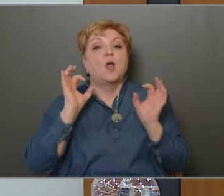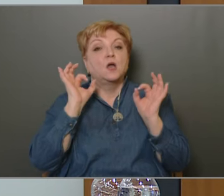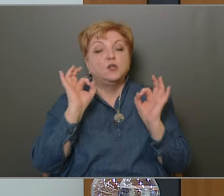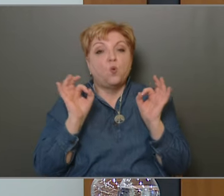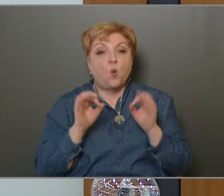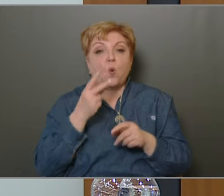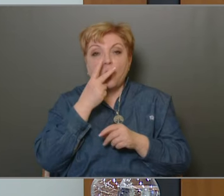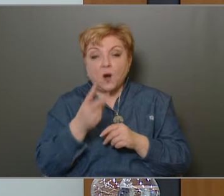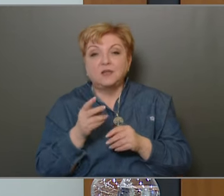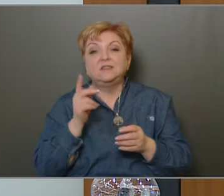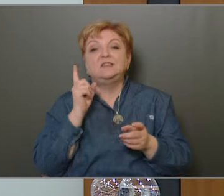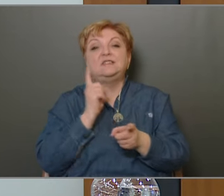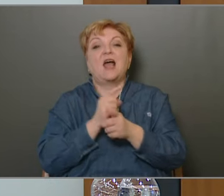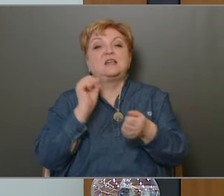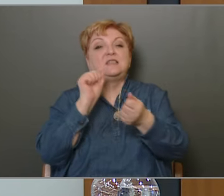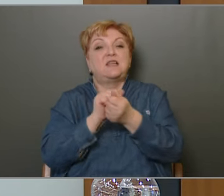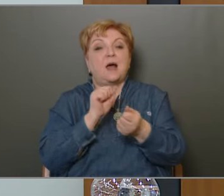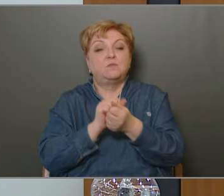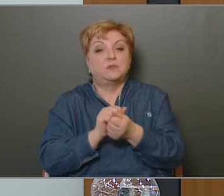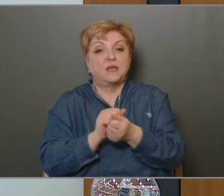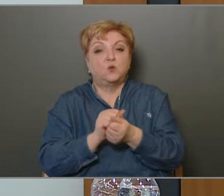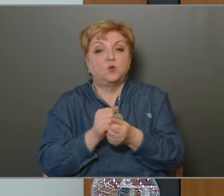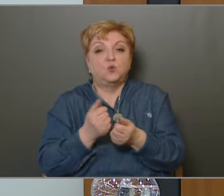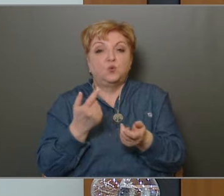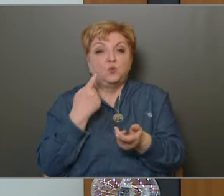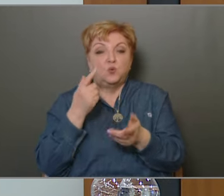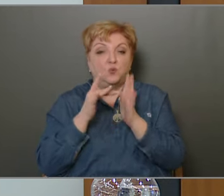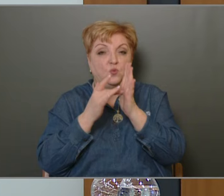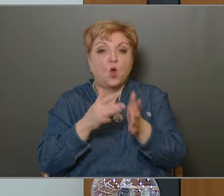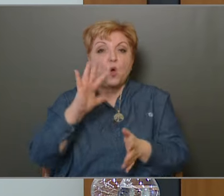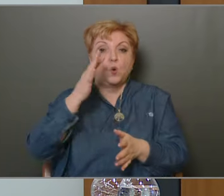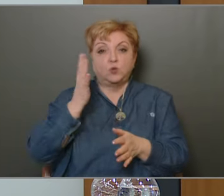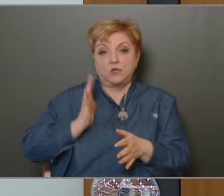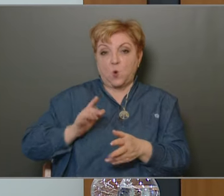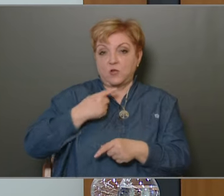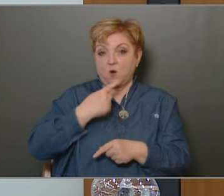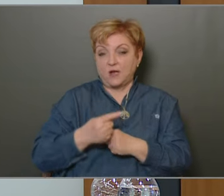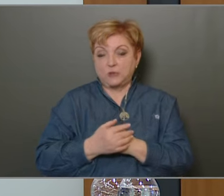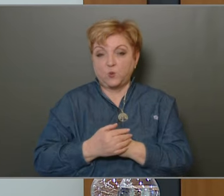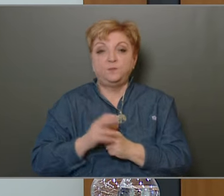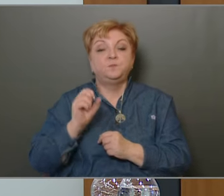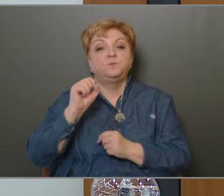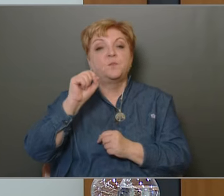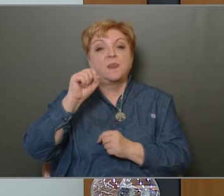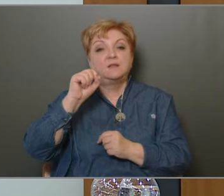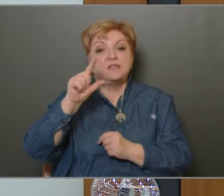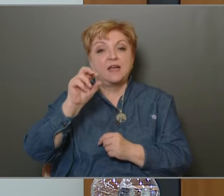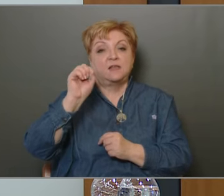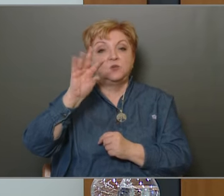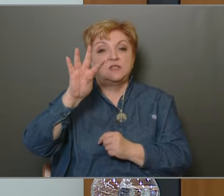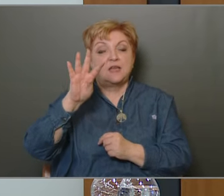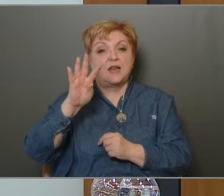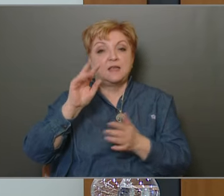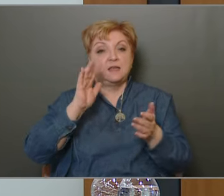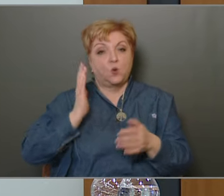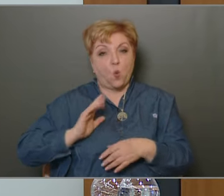teljesültek, de számszerű adatot nem tart az előterjesztés, itt az ötödik oldalról van szó. A 12-14. oldalon